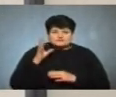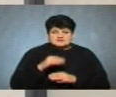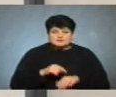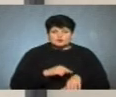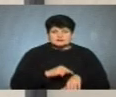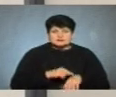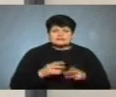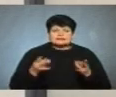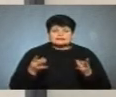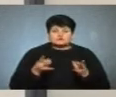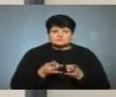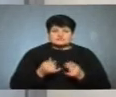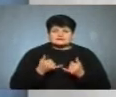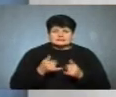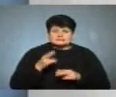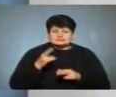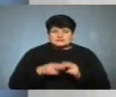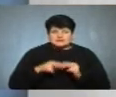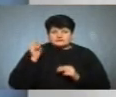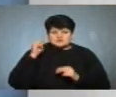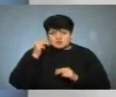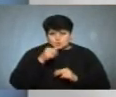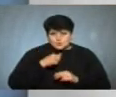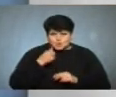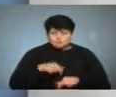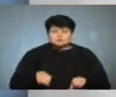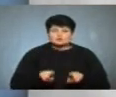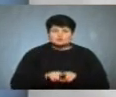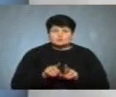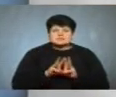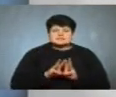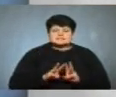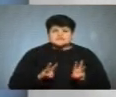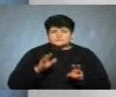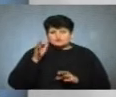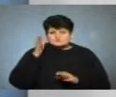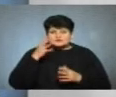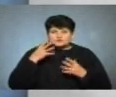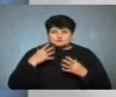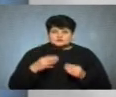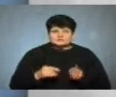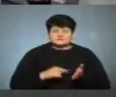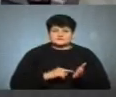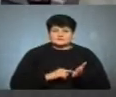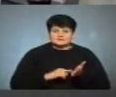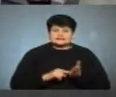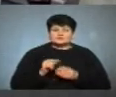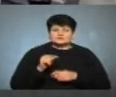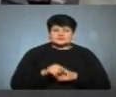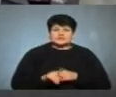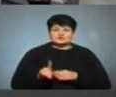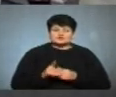які необхідні для завершення навчального року. Тому Міністерство освіти вже наголосило про те, що